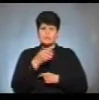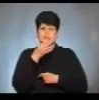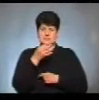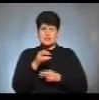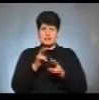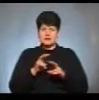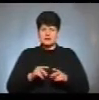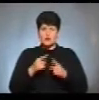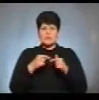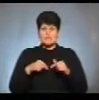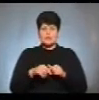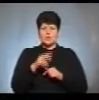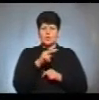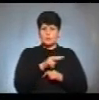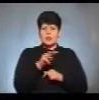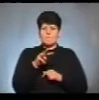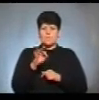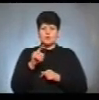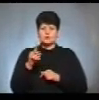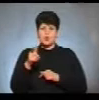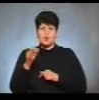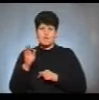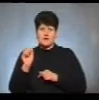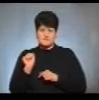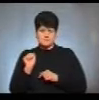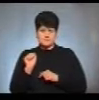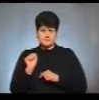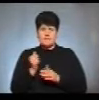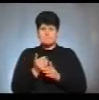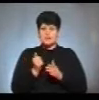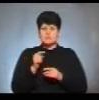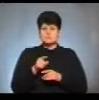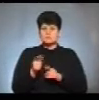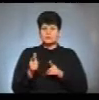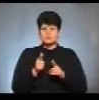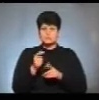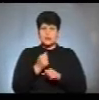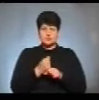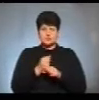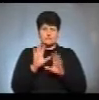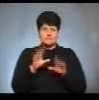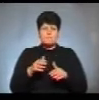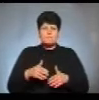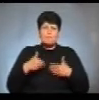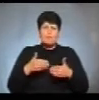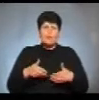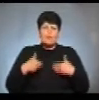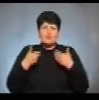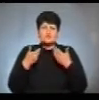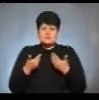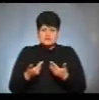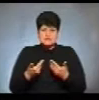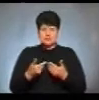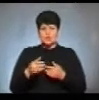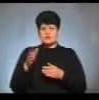організації Людмила Мозгова. Насамперед ми готуємо напрацьовані всі пропозиції до формули розподілу освітньої